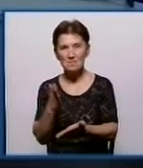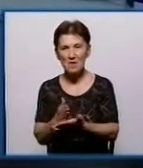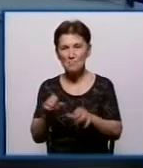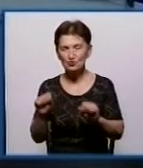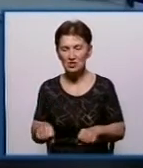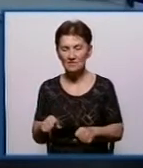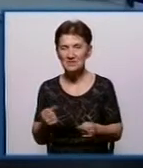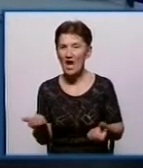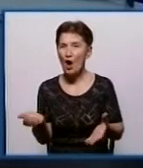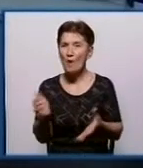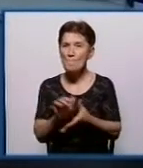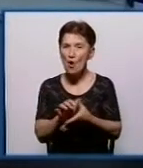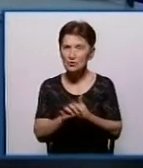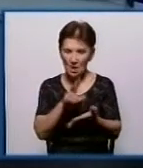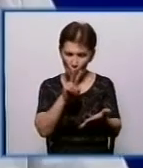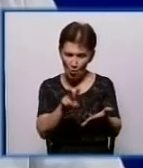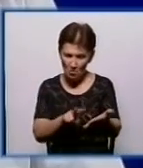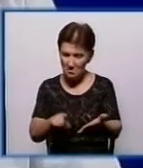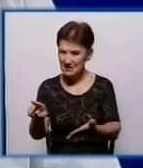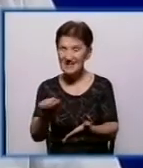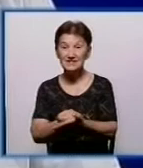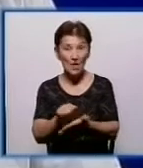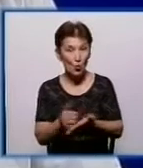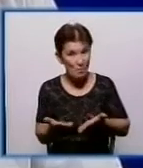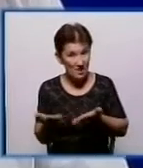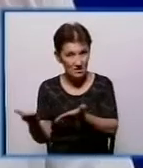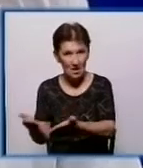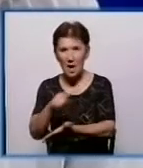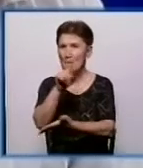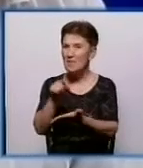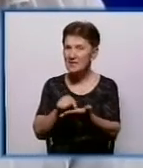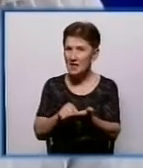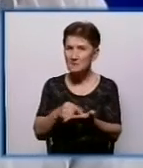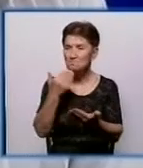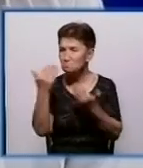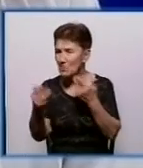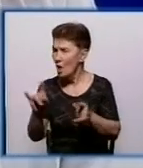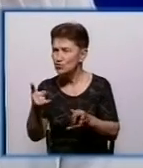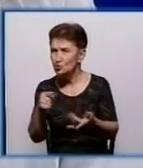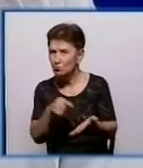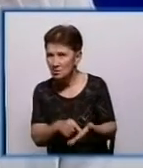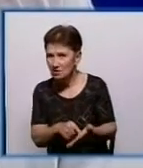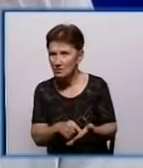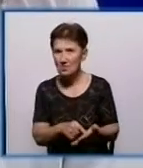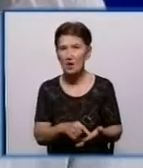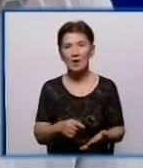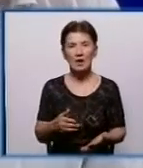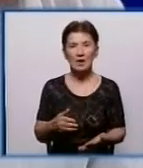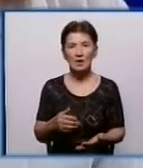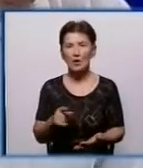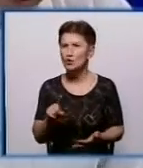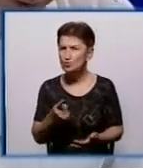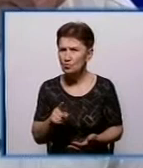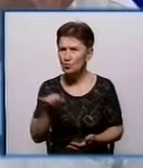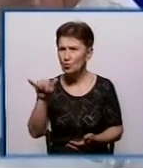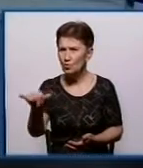з оприлюдненими нашими матеріалами, прийти і задати запитання. А скажіть, будь ласка, чому у вас, і до речі, одне з таких запитань було, а чому